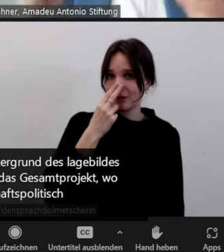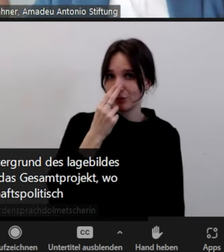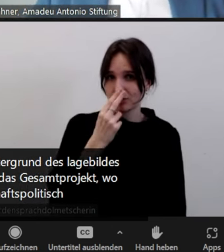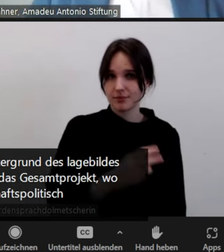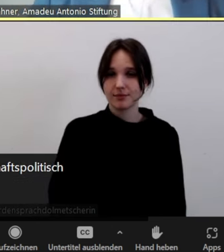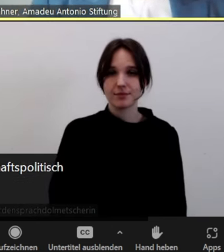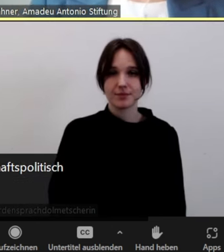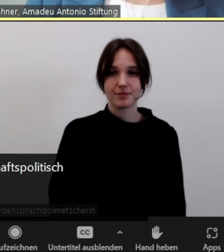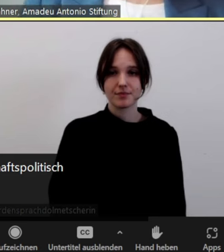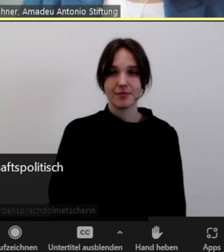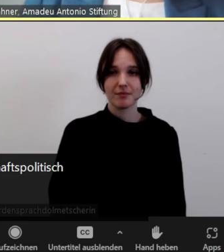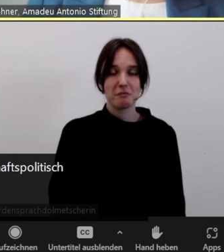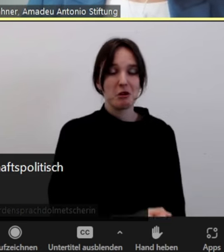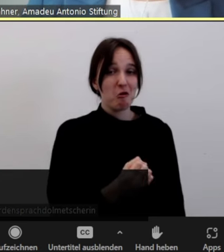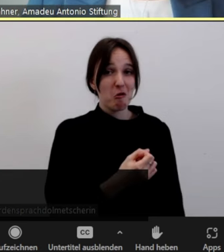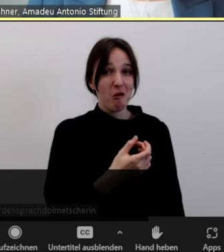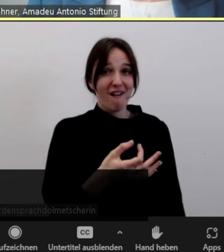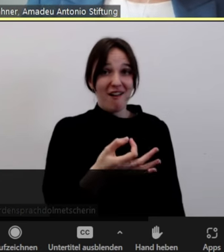Große Frage.